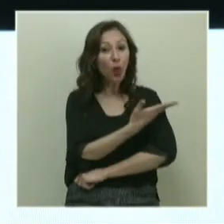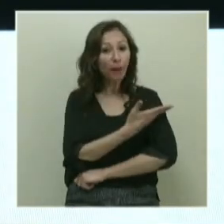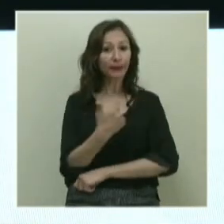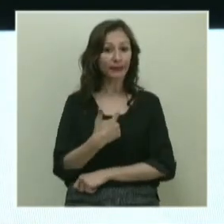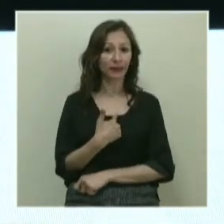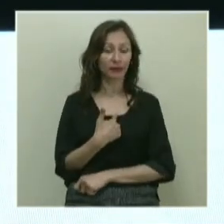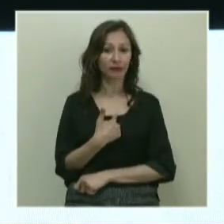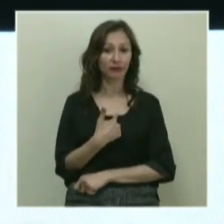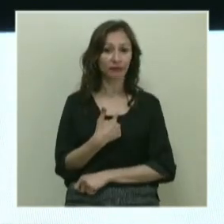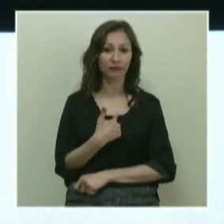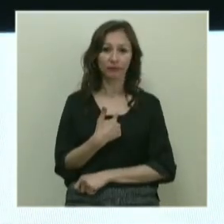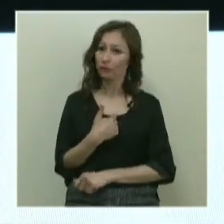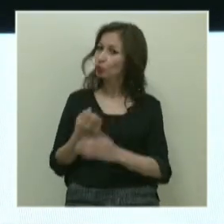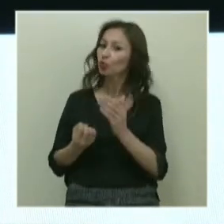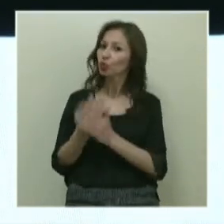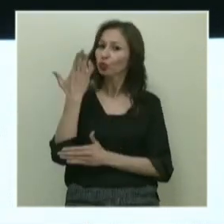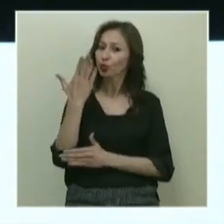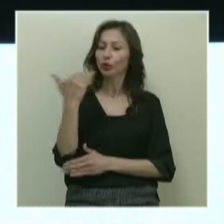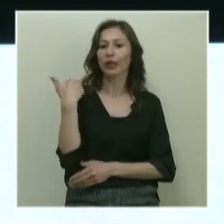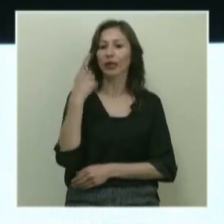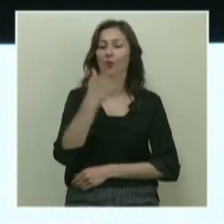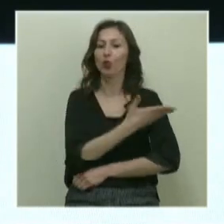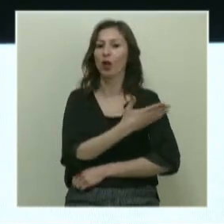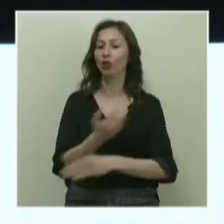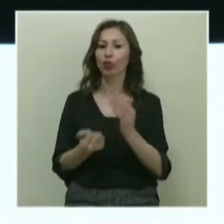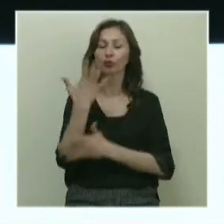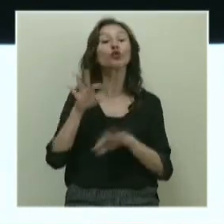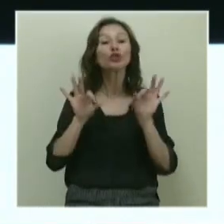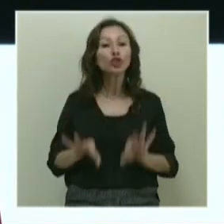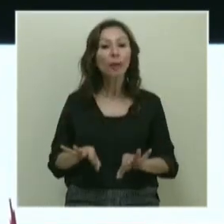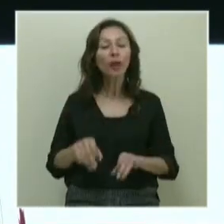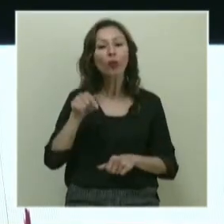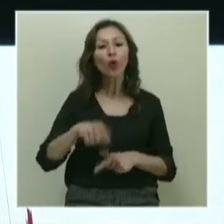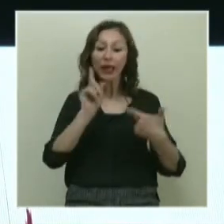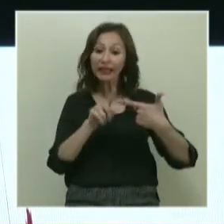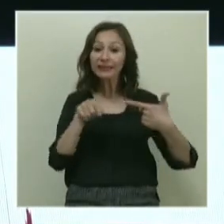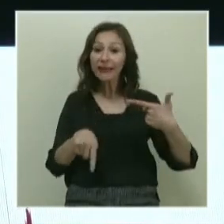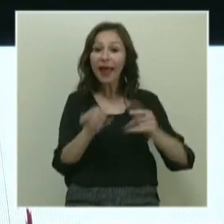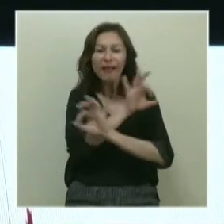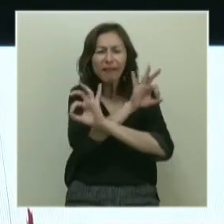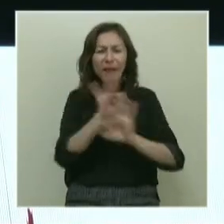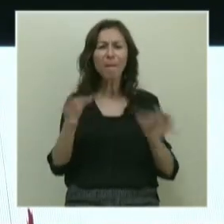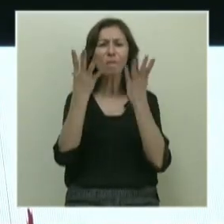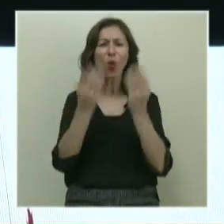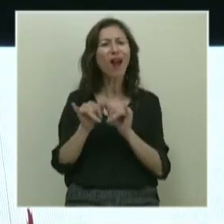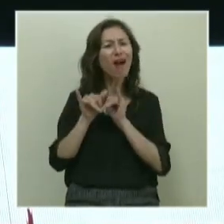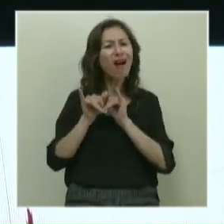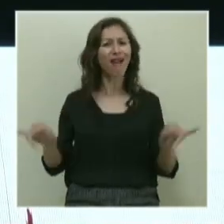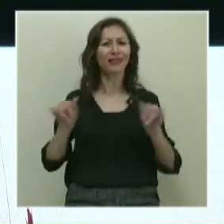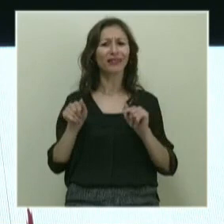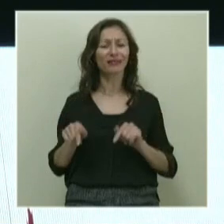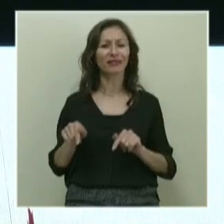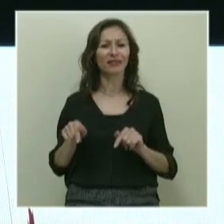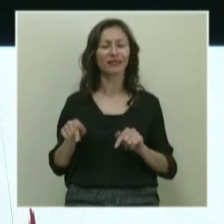kurmuştuk, yeni bir ülkeyi kurmuştuk. Şimdi bu ikincisi de tam olarak aynı şekilde.